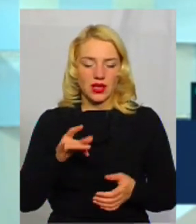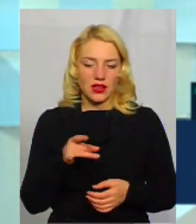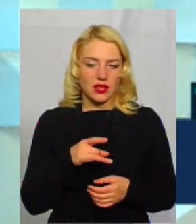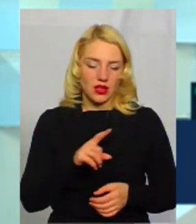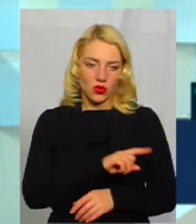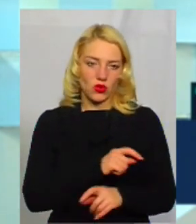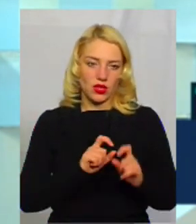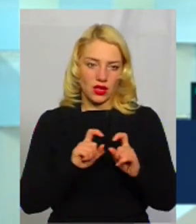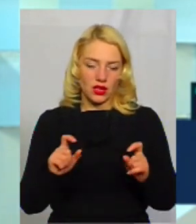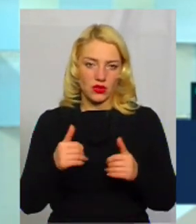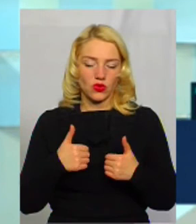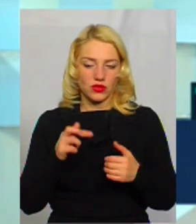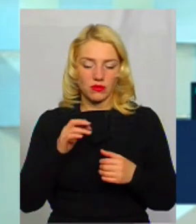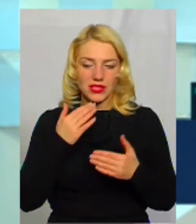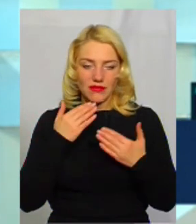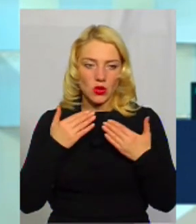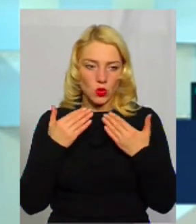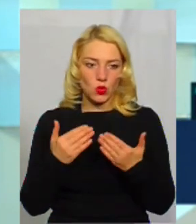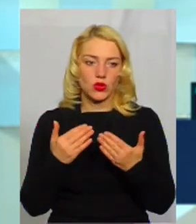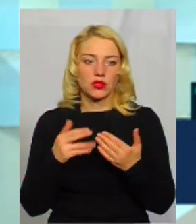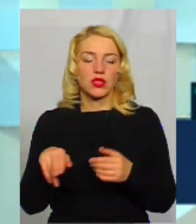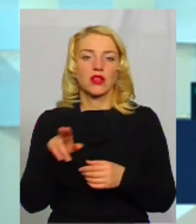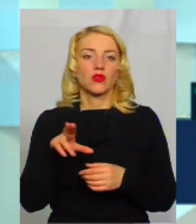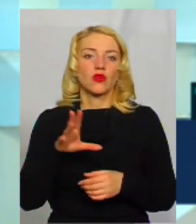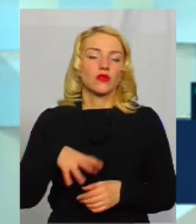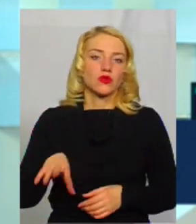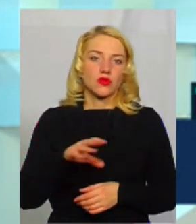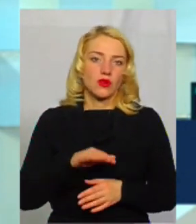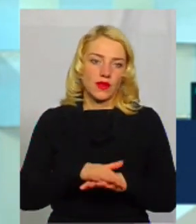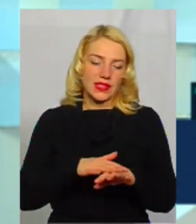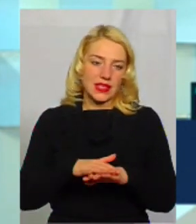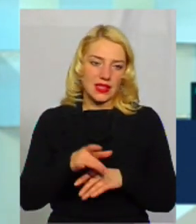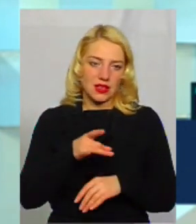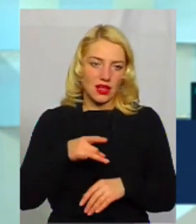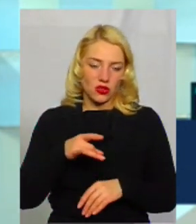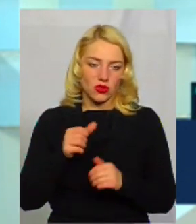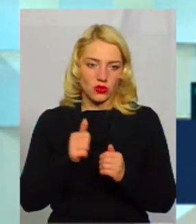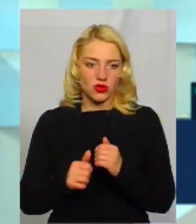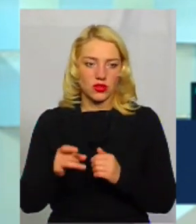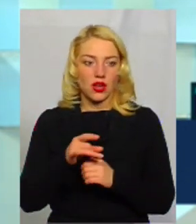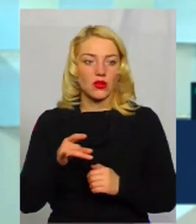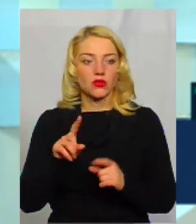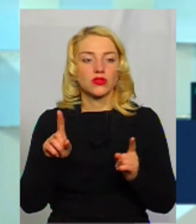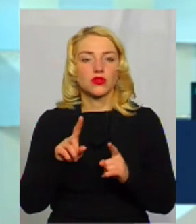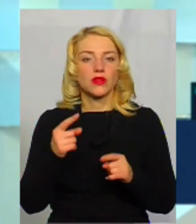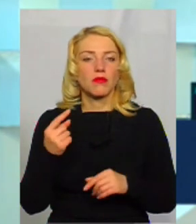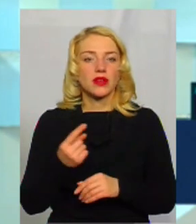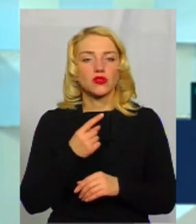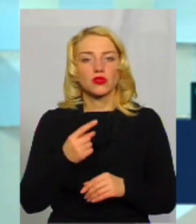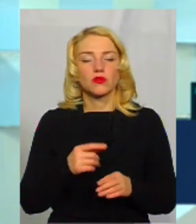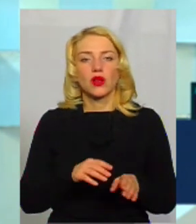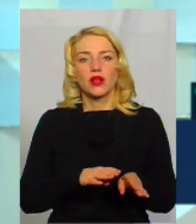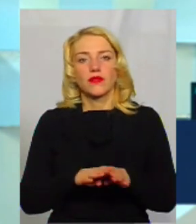Хотів би звернутися до всього населення району в кожному районі, що на першому